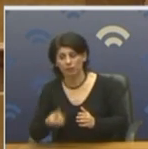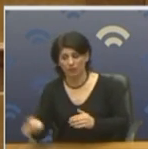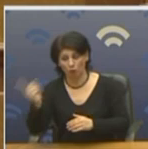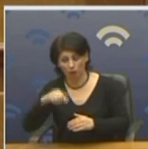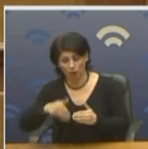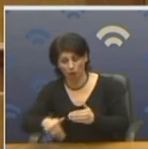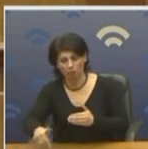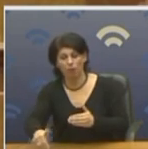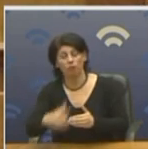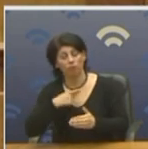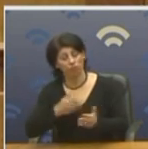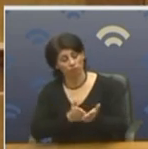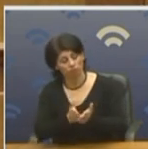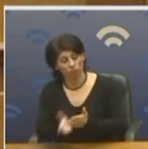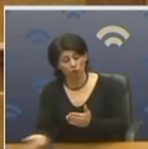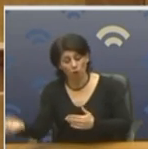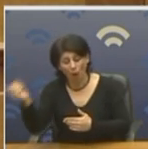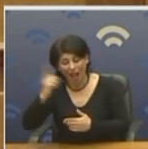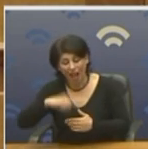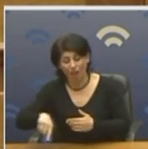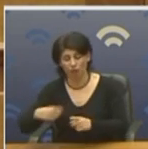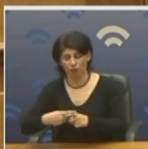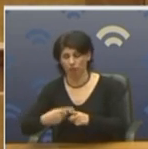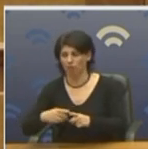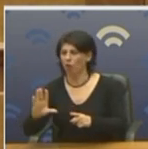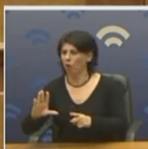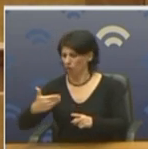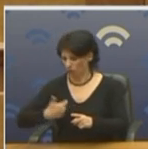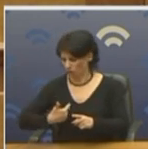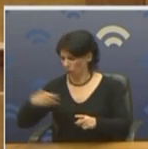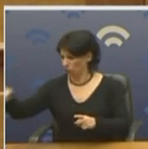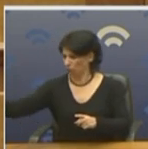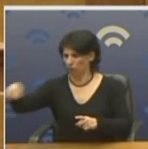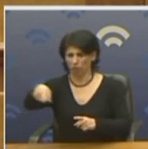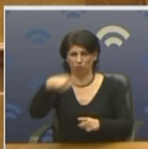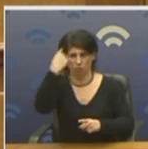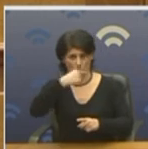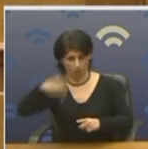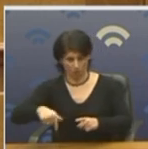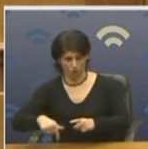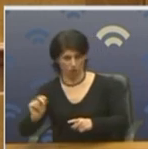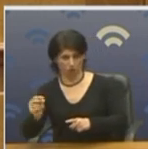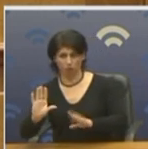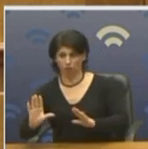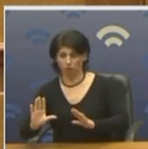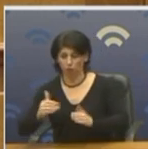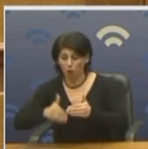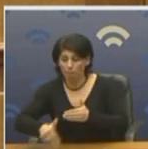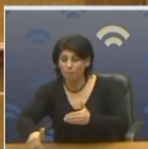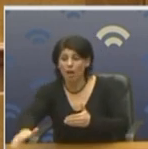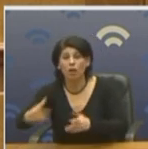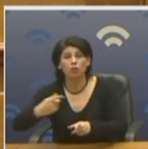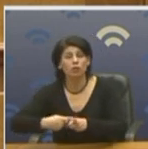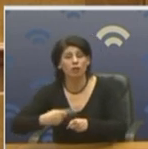αυτό είναι το σημαντικό και απόλυτο δίκαιο, το αύριο της Ελλάδας, όχι του Μητσοτάκη, του Βελόπουλου, του Τσίπρα ή οποιοδήποτε εδώ μέσα. Το αύριο του τόπου μας. Δεν άκουσα να λέτε